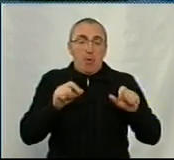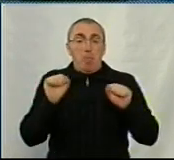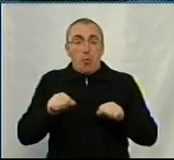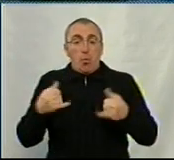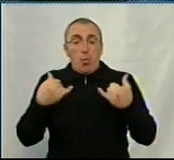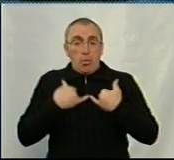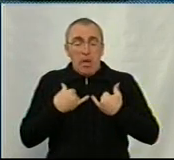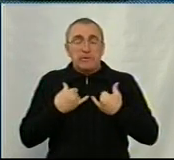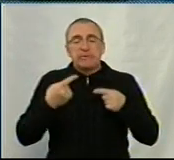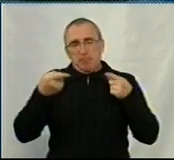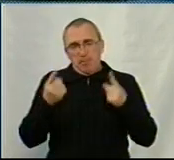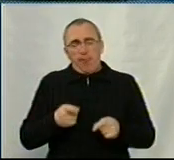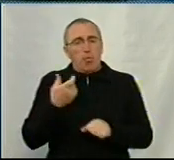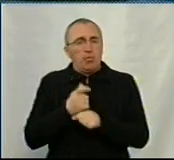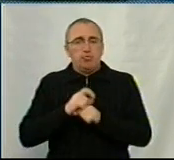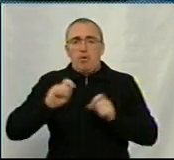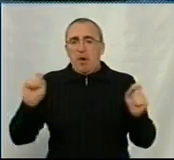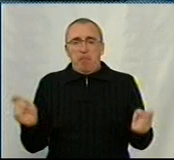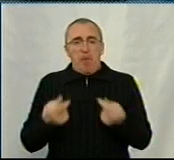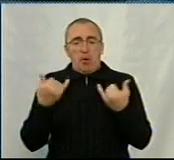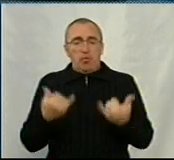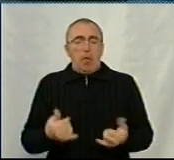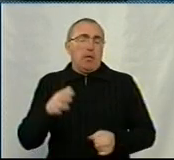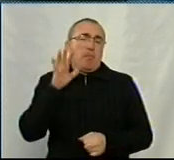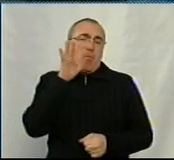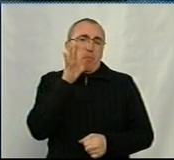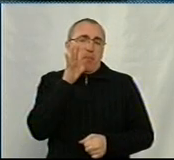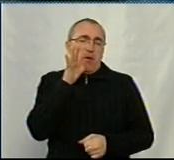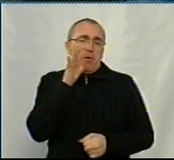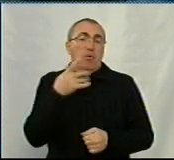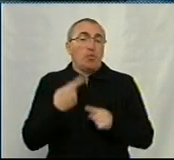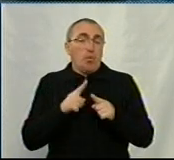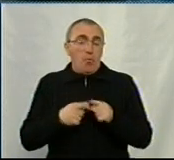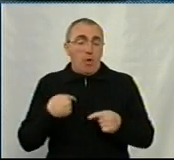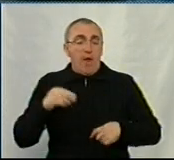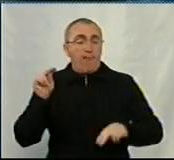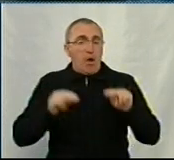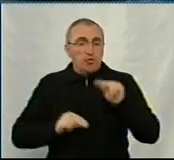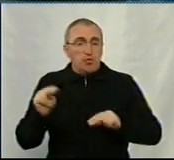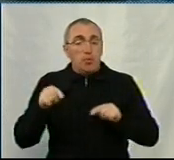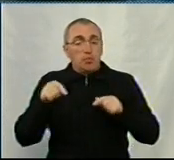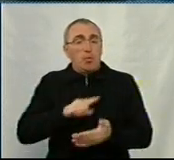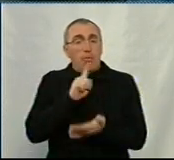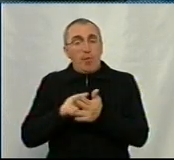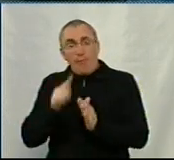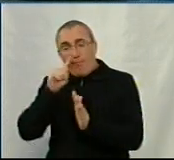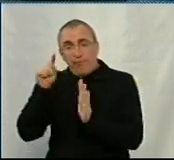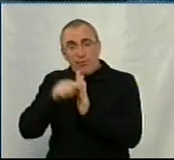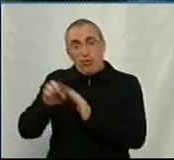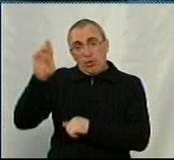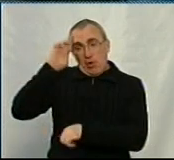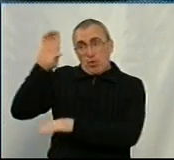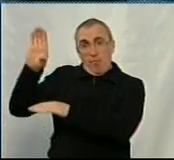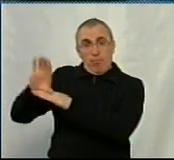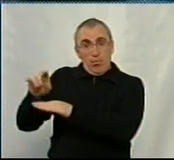нас насправді дуже мало на даний момент. Тому я вважаю, що тут повинен втрутитись державний